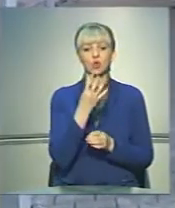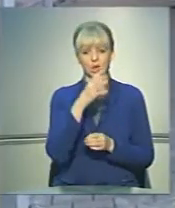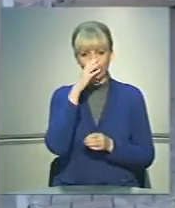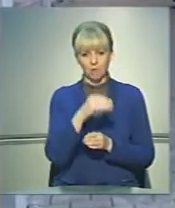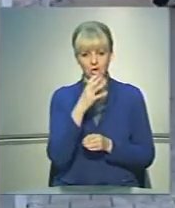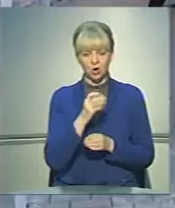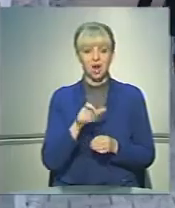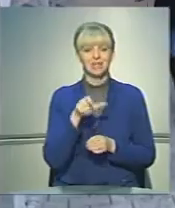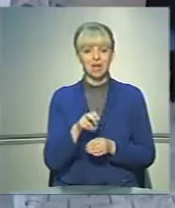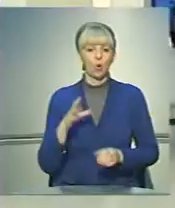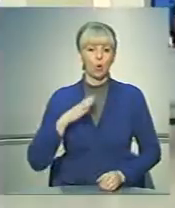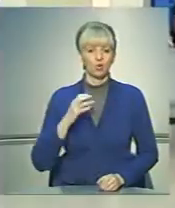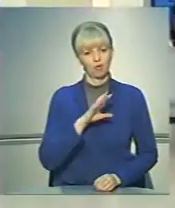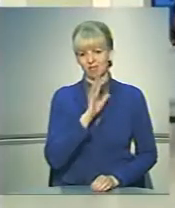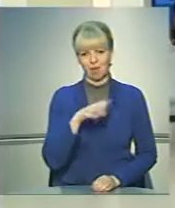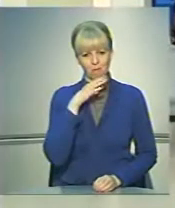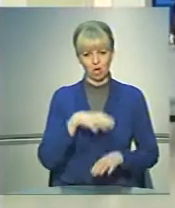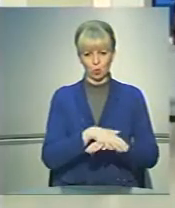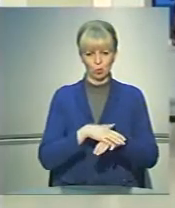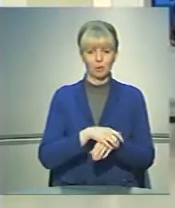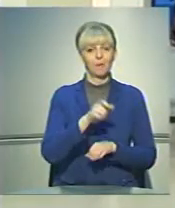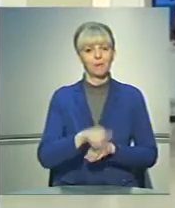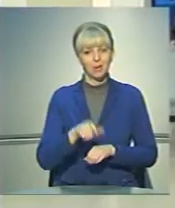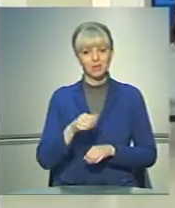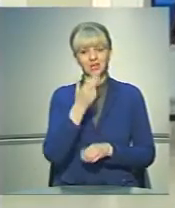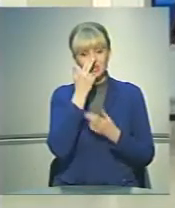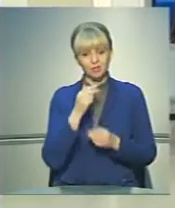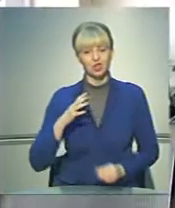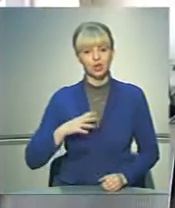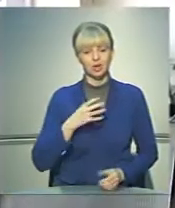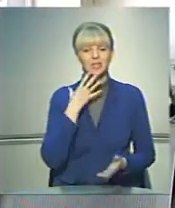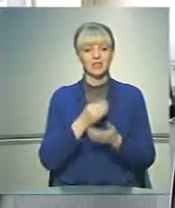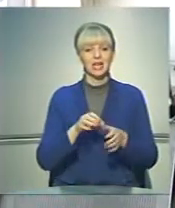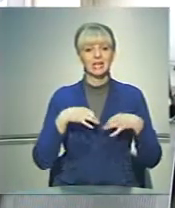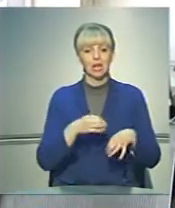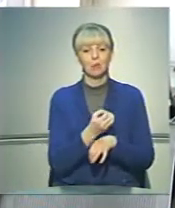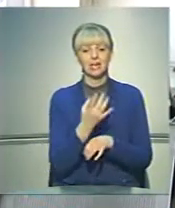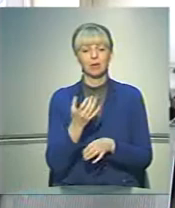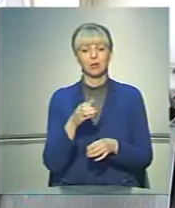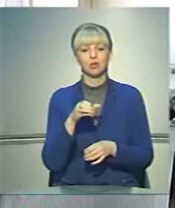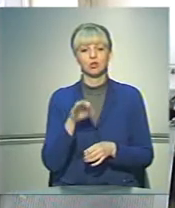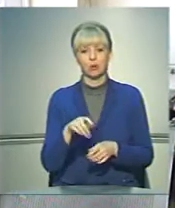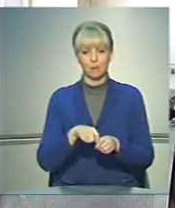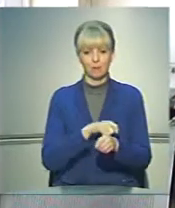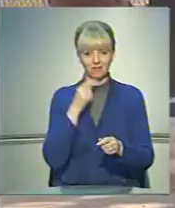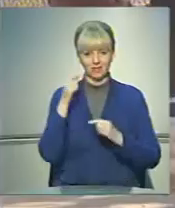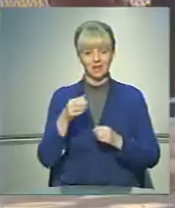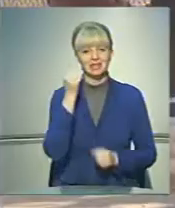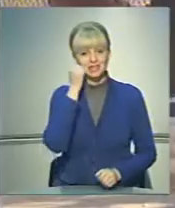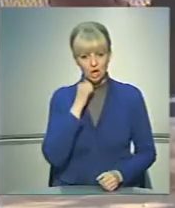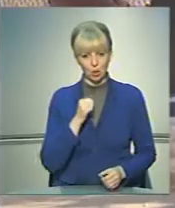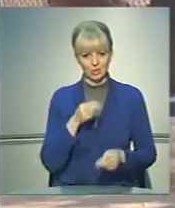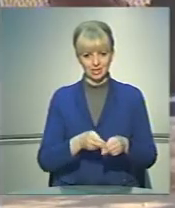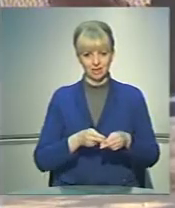маршрутки, а в залі очікування небагатолюдно. Та й пасажири зазвичкою чекають на свій транспорт кількома сотнями метрів далі, біля старої